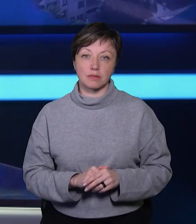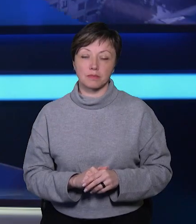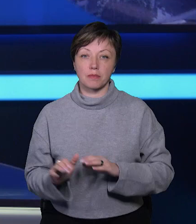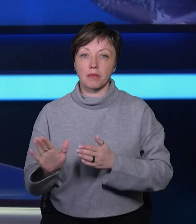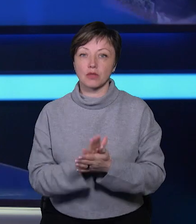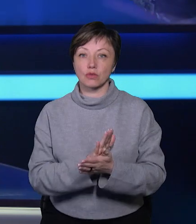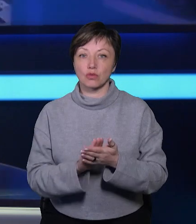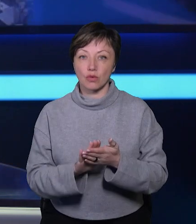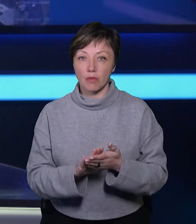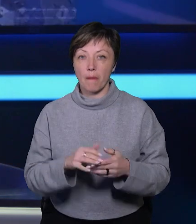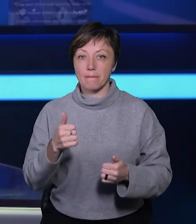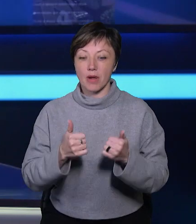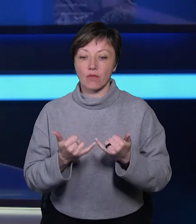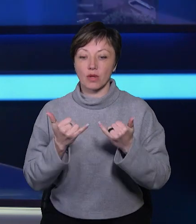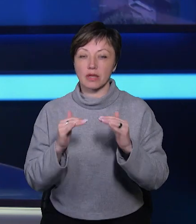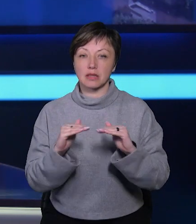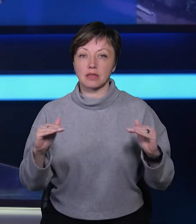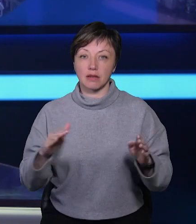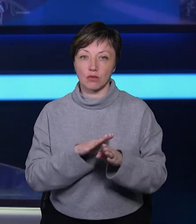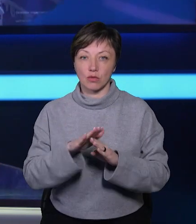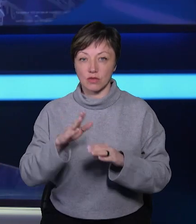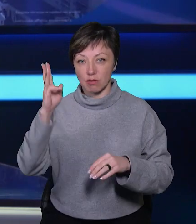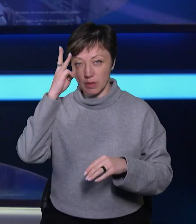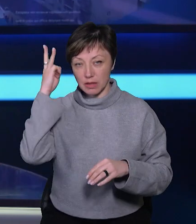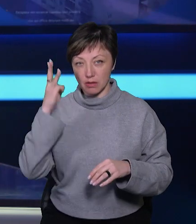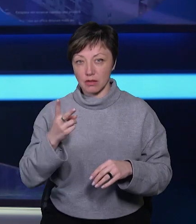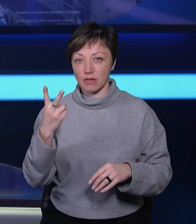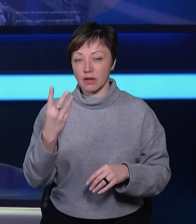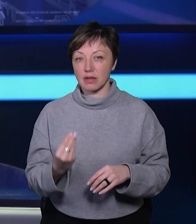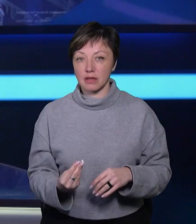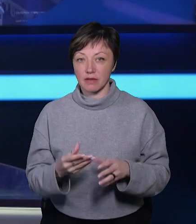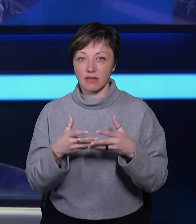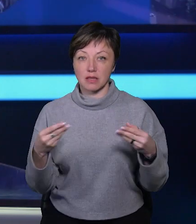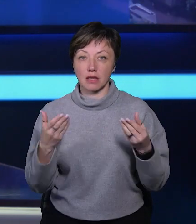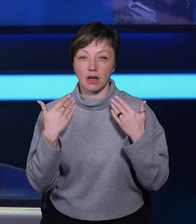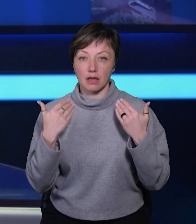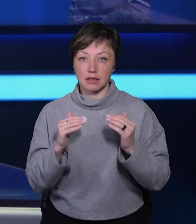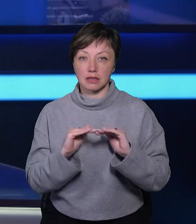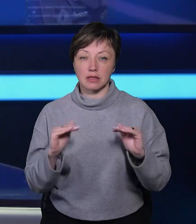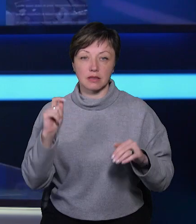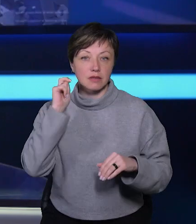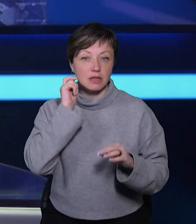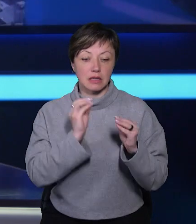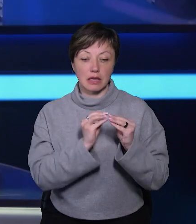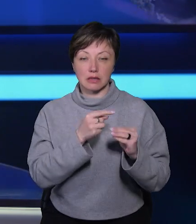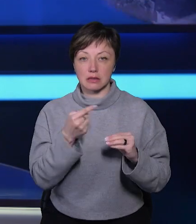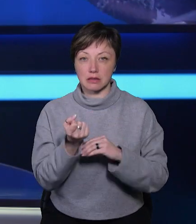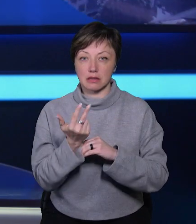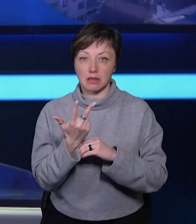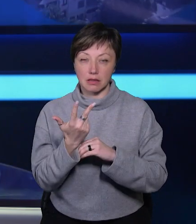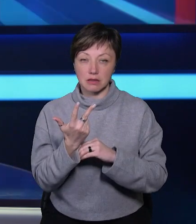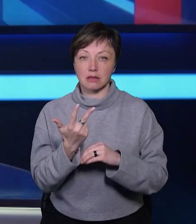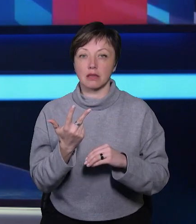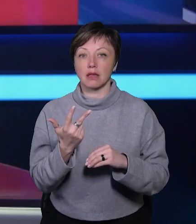Безкоштовний стем-марафон для школярів відбувся у Хмельницькому. Впродовж двох днів весняних канікул підлітки віком від 10 до 13